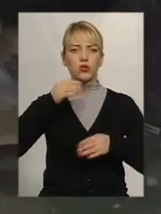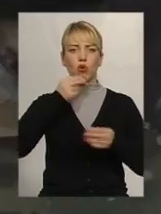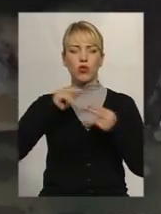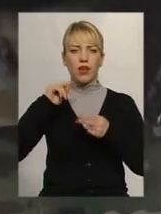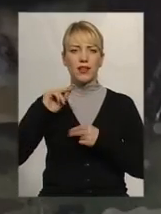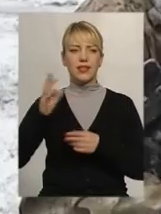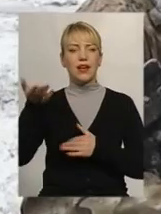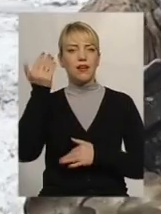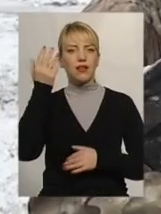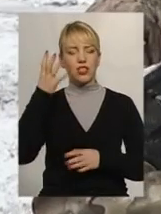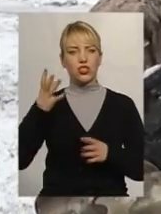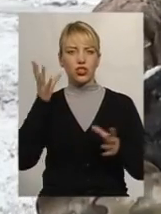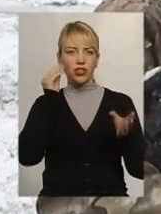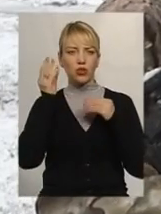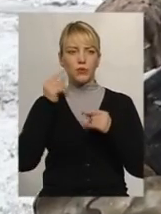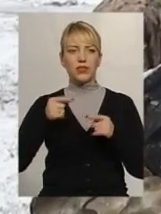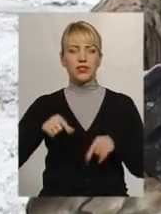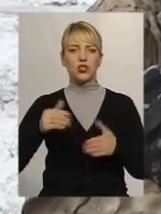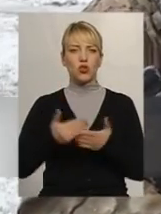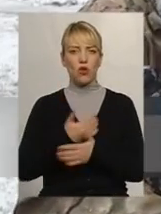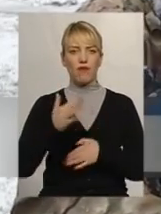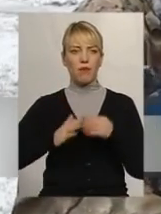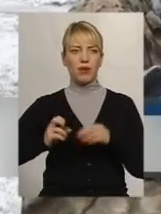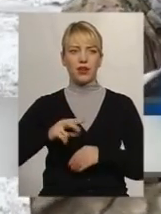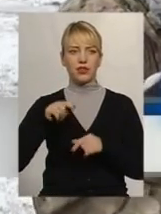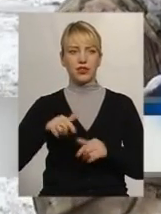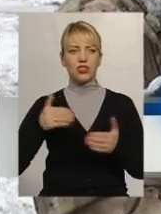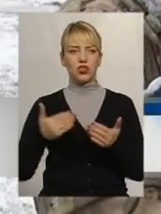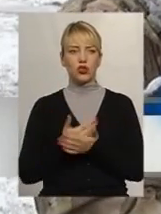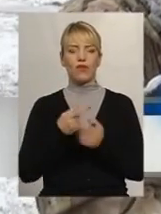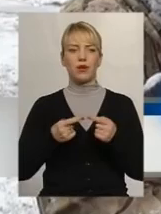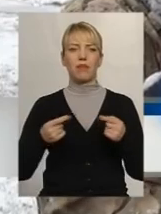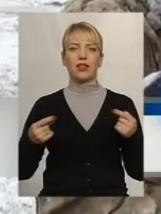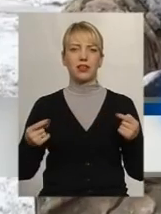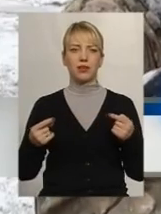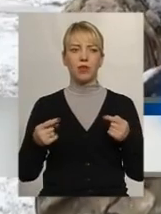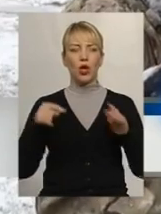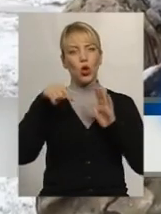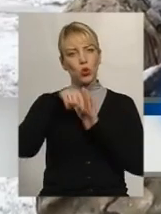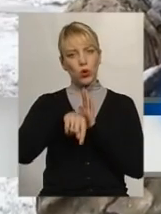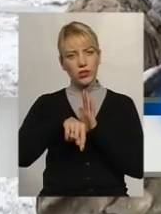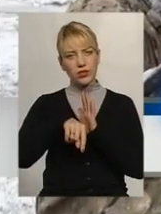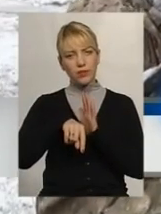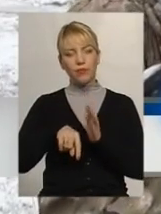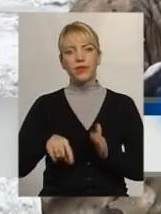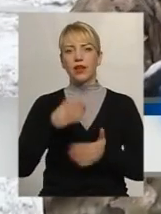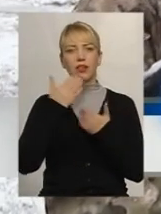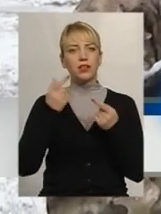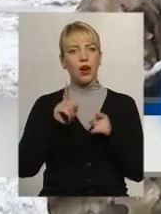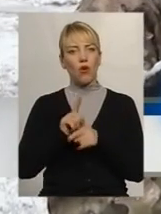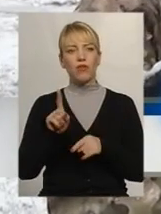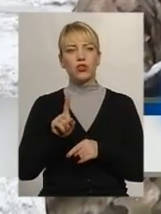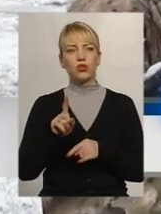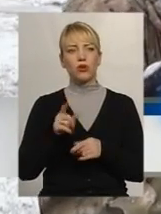набутих навиків. «Здесь нова практика, нові методи. Тобто немає такого, що ми